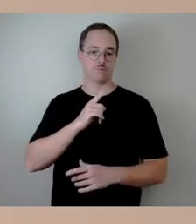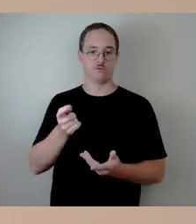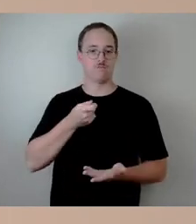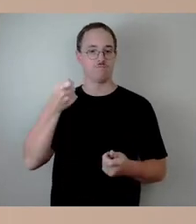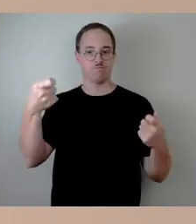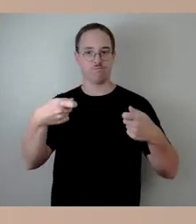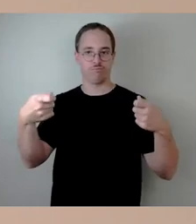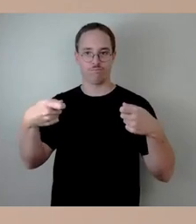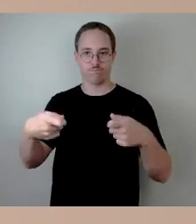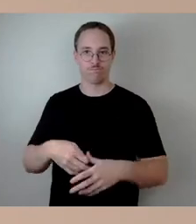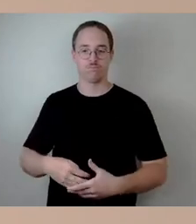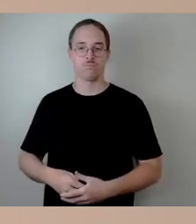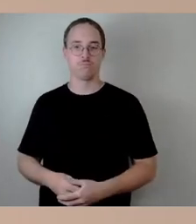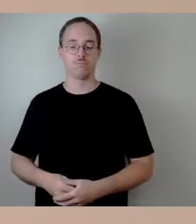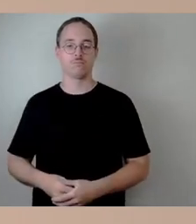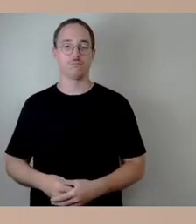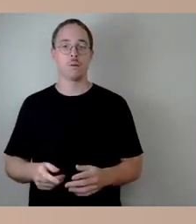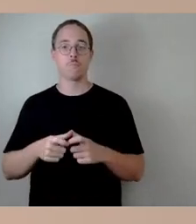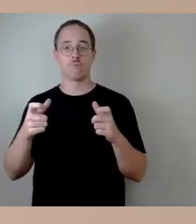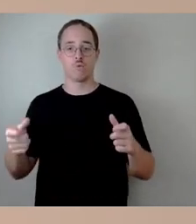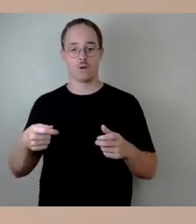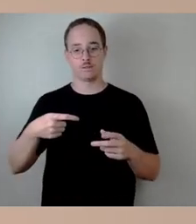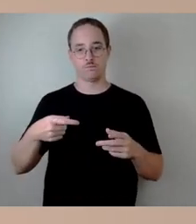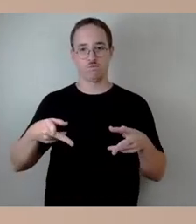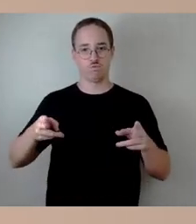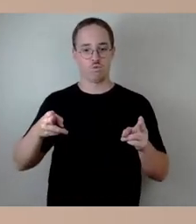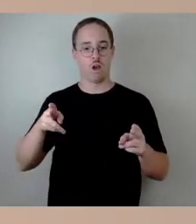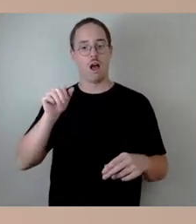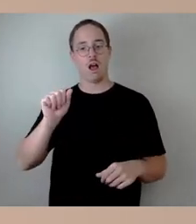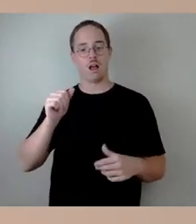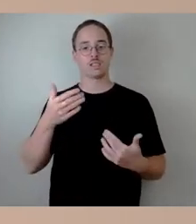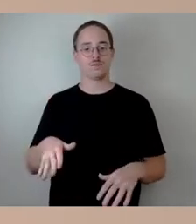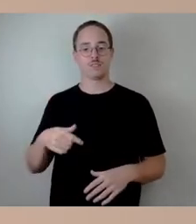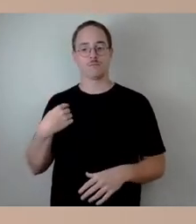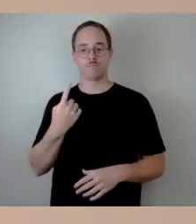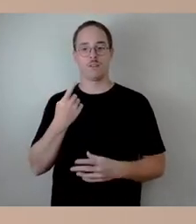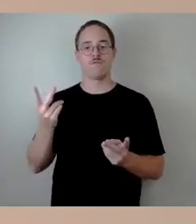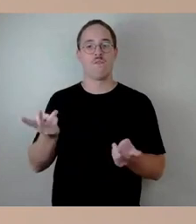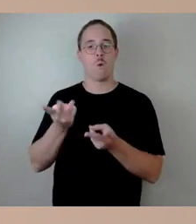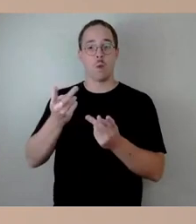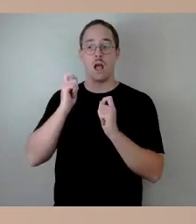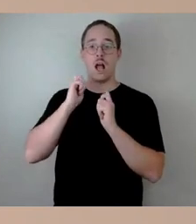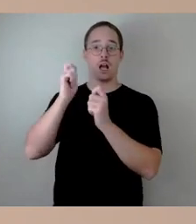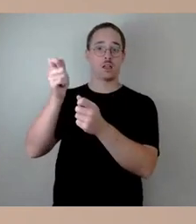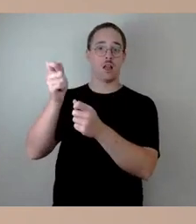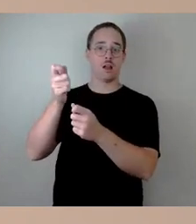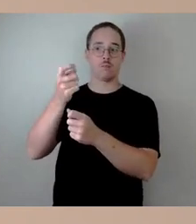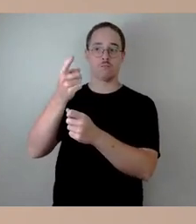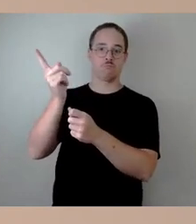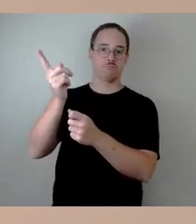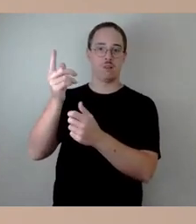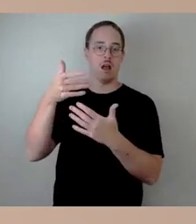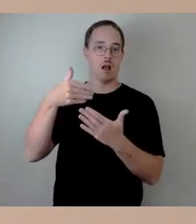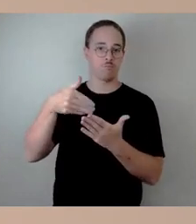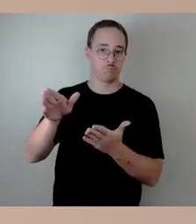beantragt. Diese ist aber nicht bestätigt worden. Und beim Brückenzug C, die Vorlage,